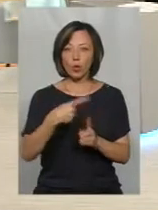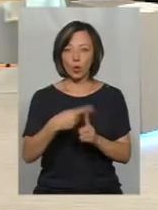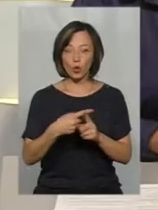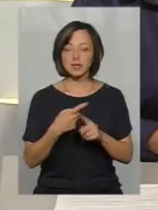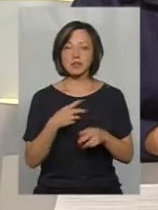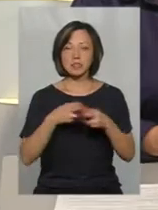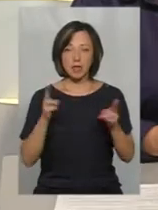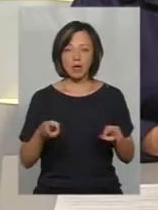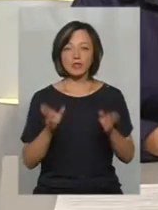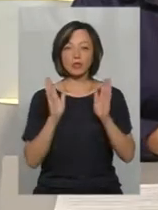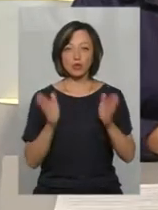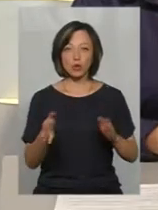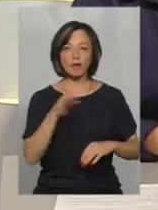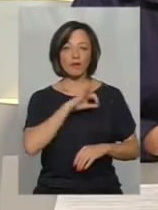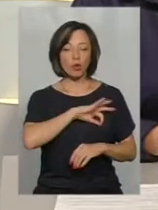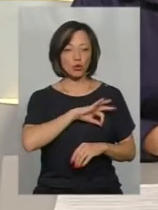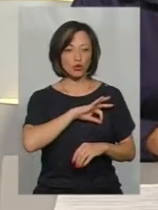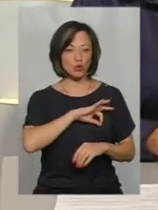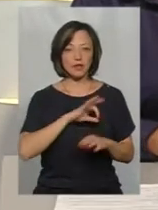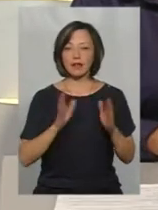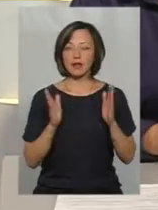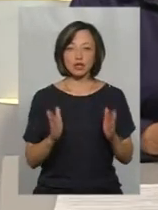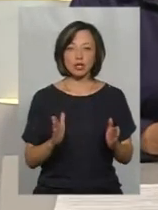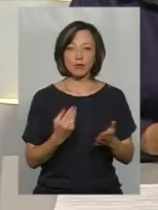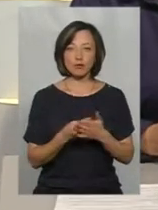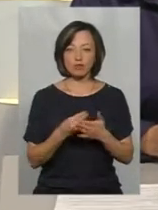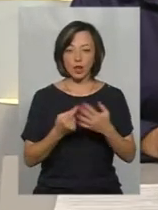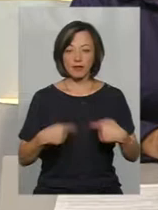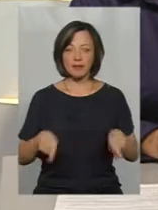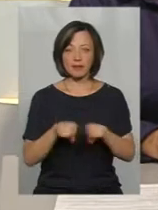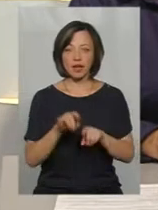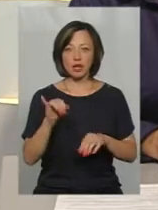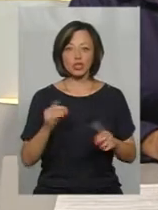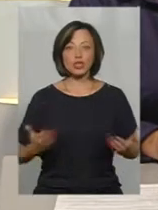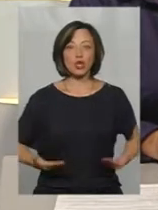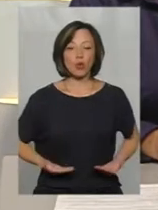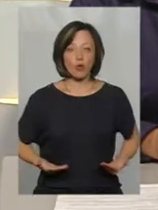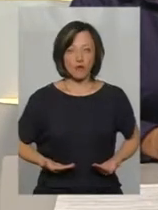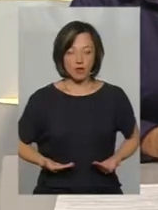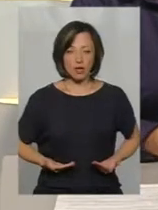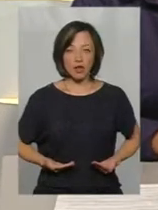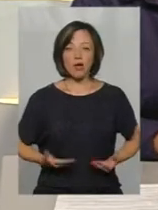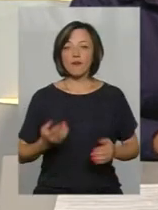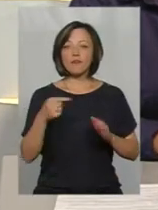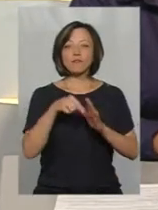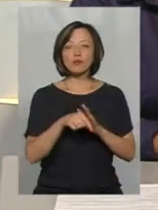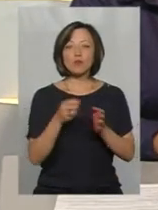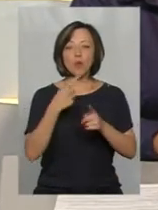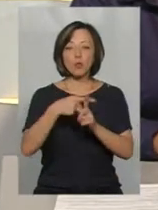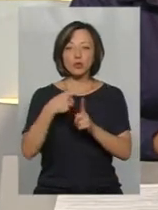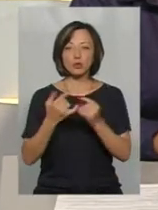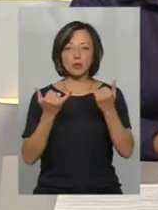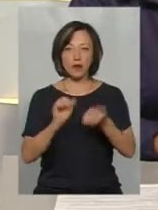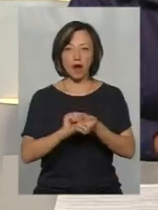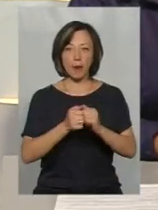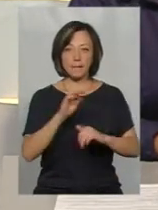що вона якраз буде використовуватись не лише в бюджетній сфері, а й у житловій. От скажіть, в чому плюс саме для Кам